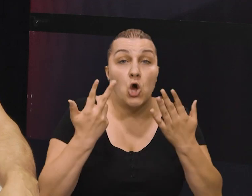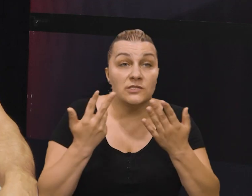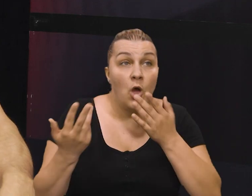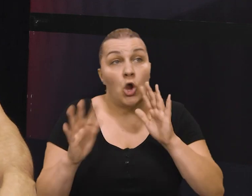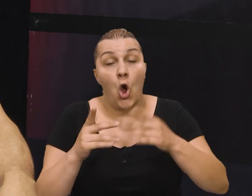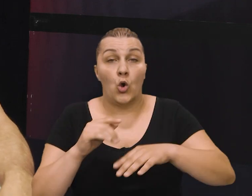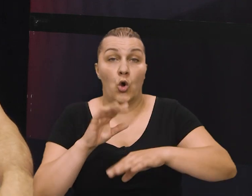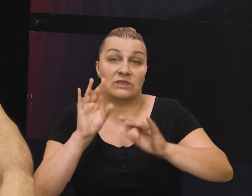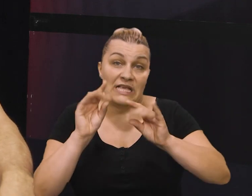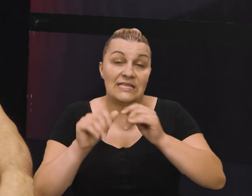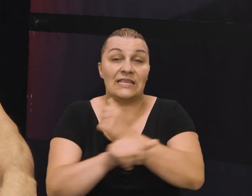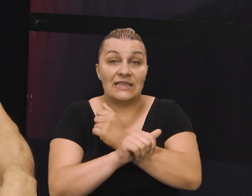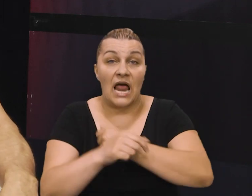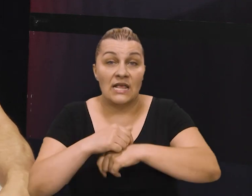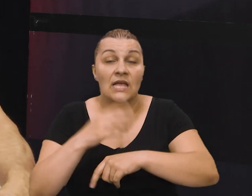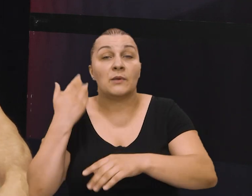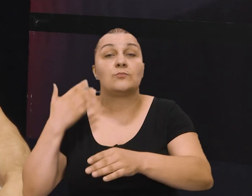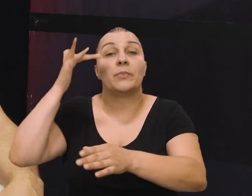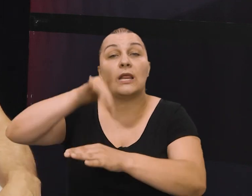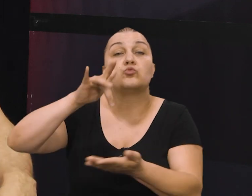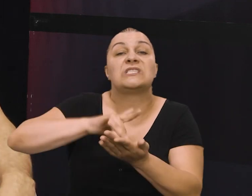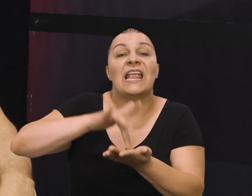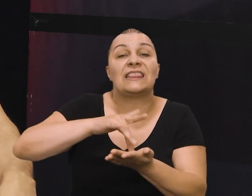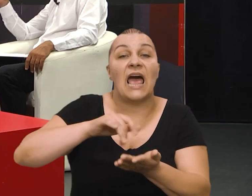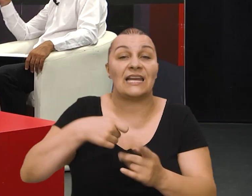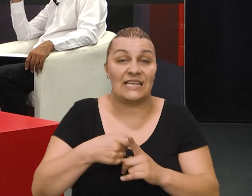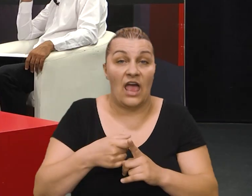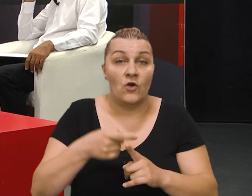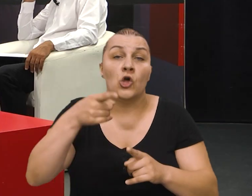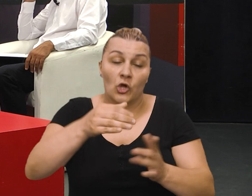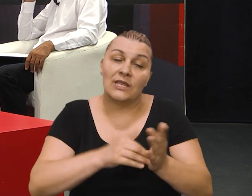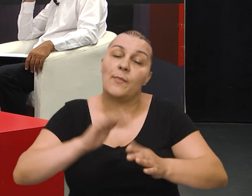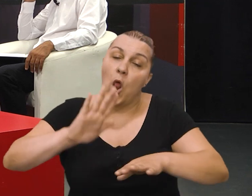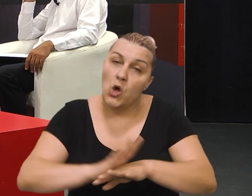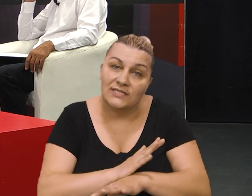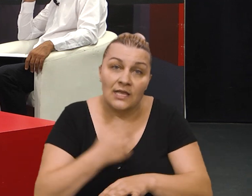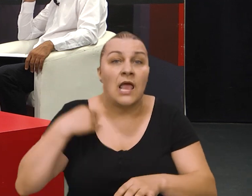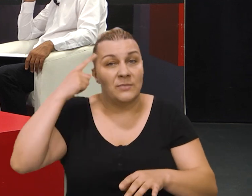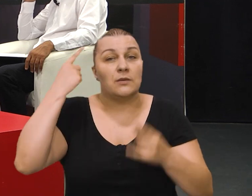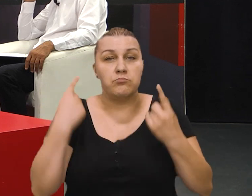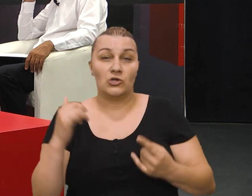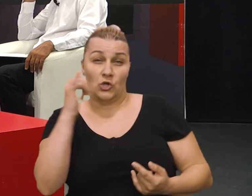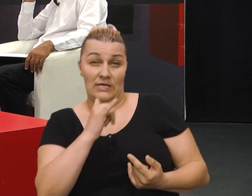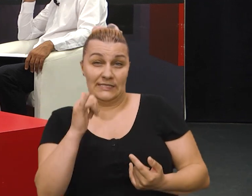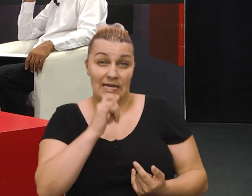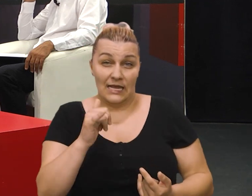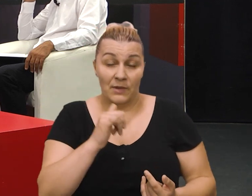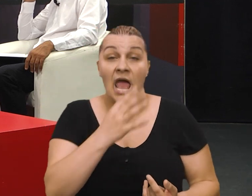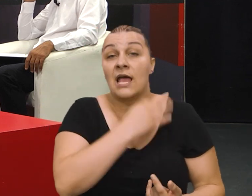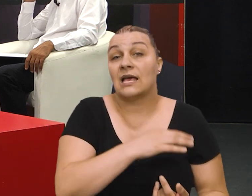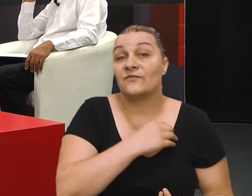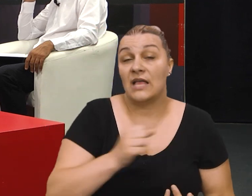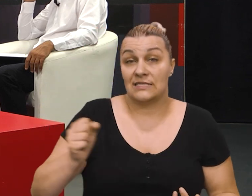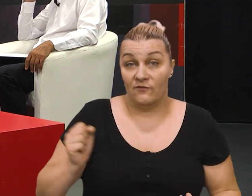8. negdje oko 11 sati bili u centru Kijeva i tad je to trebalo osjeti mislim da postoje video zapisi gdje je